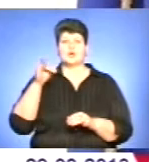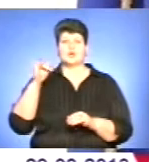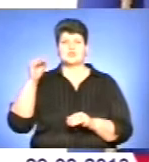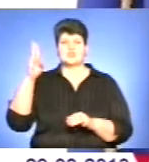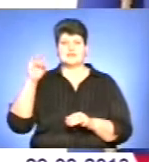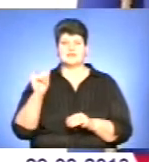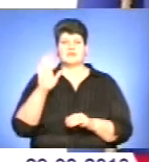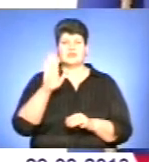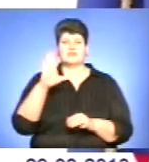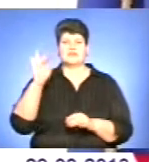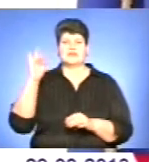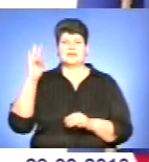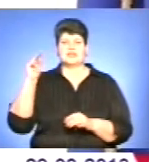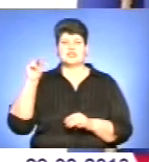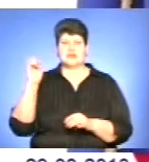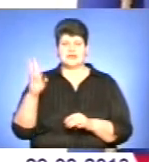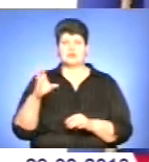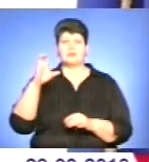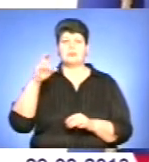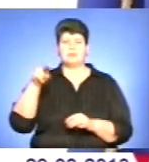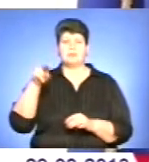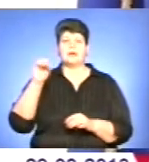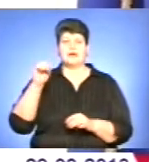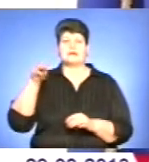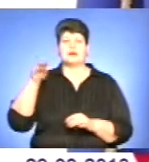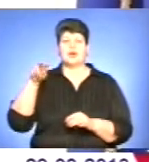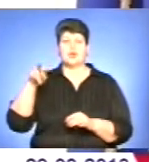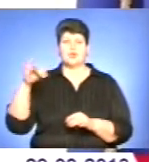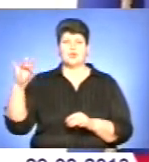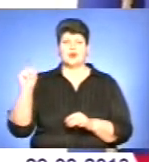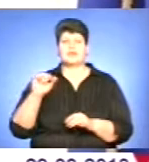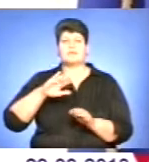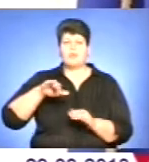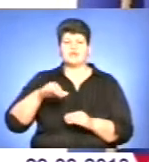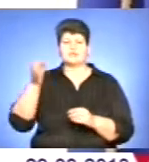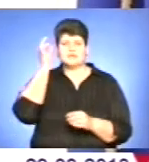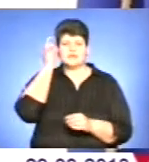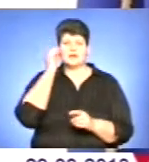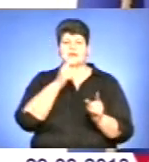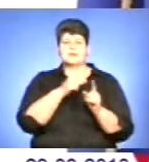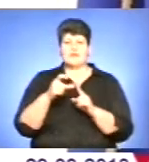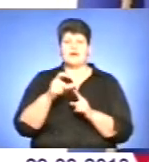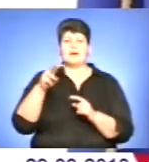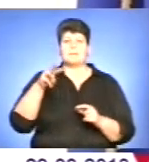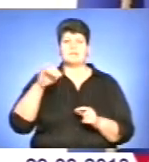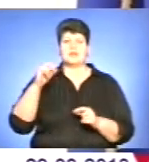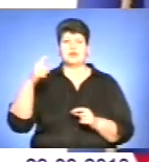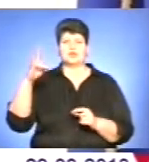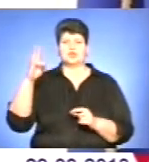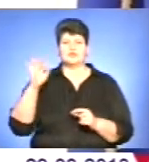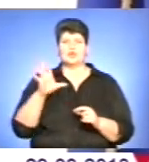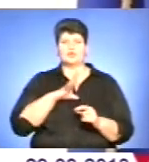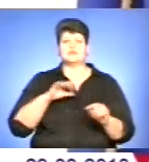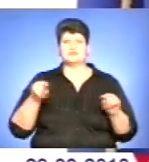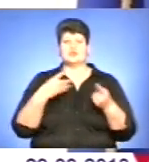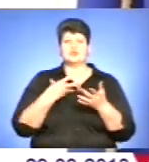Володимир Винниченко, як Симон Петлюра, який згодом, мабуть, не один раз згадає про слова Мігновського, коли буде творити вже свою армію,